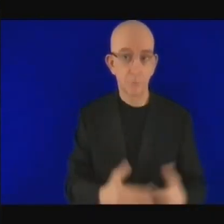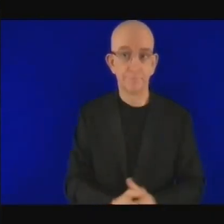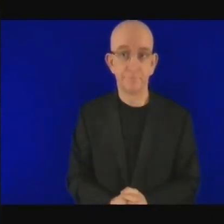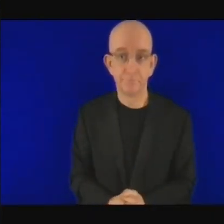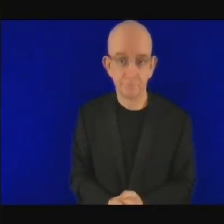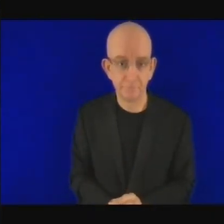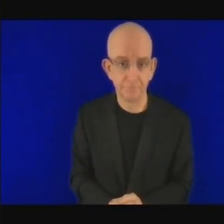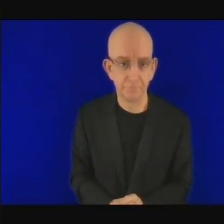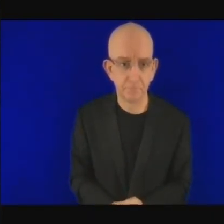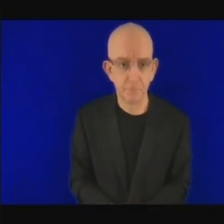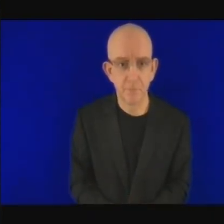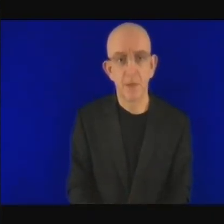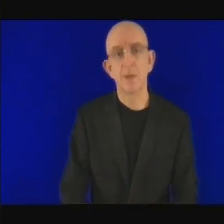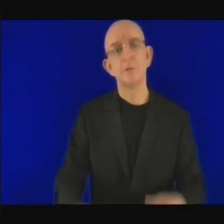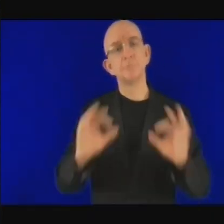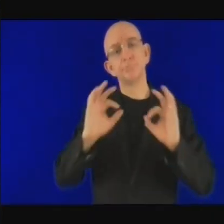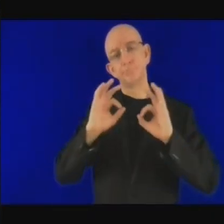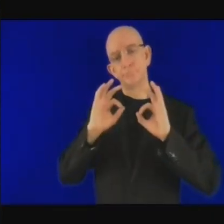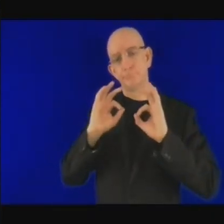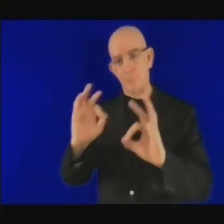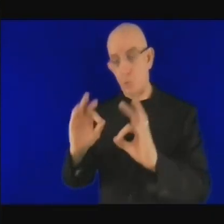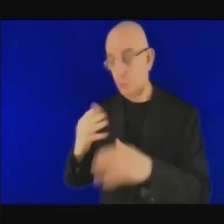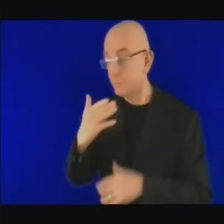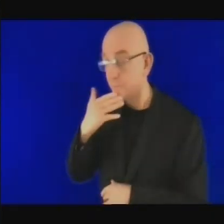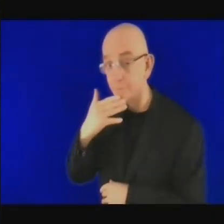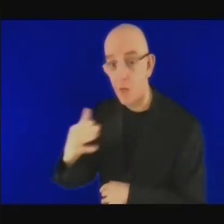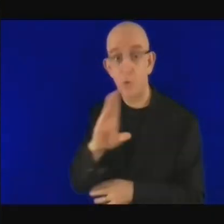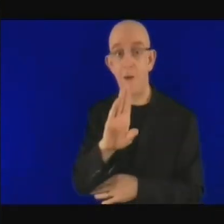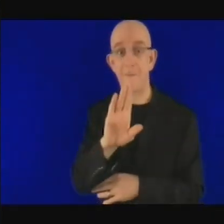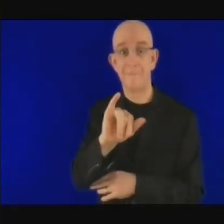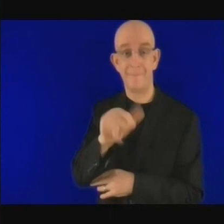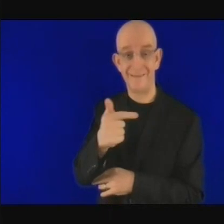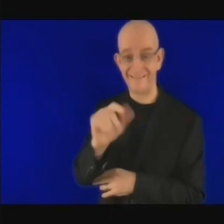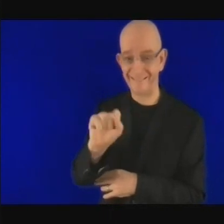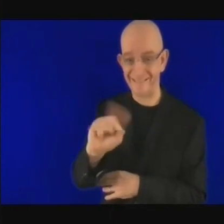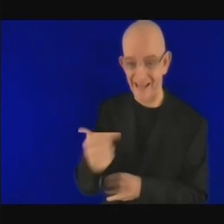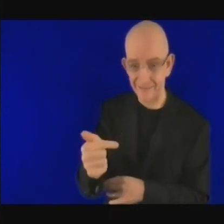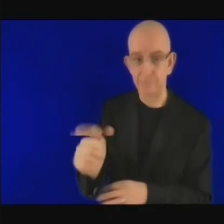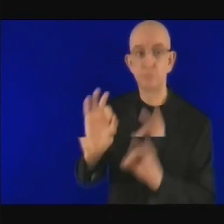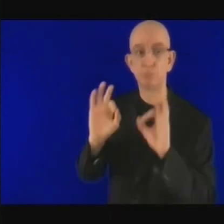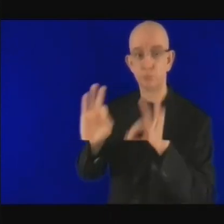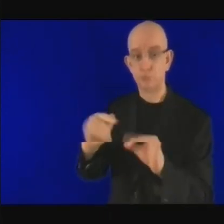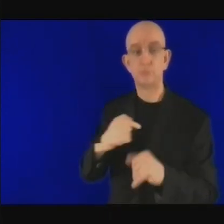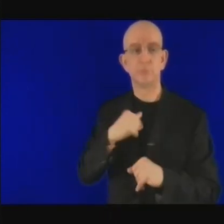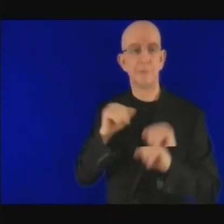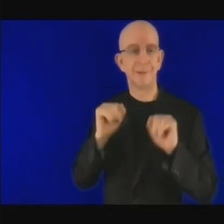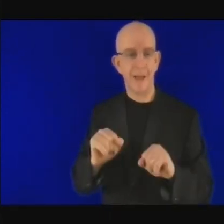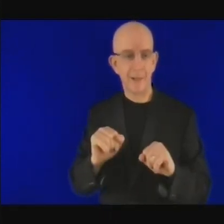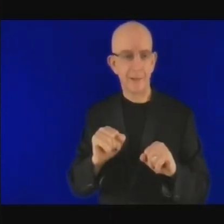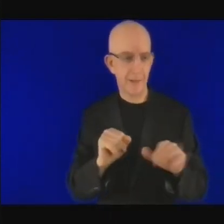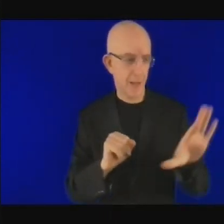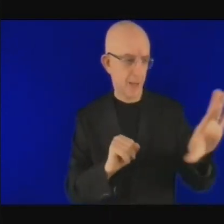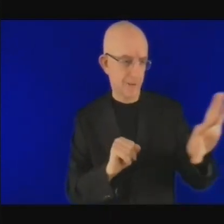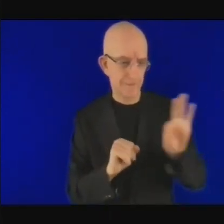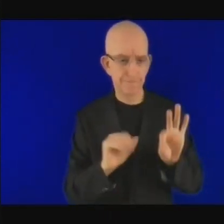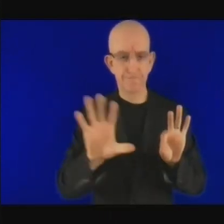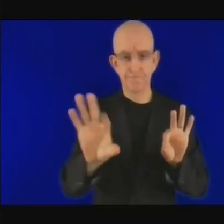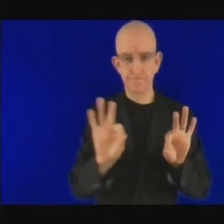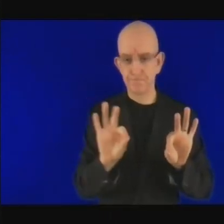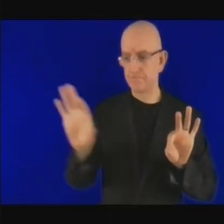Je vais reprendre ce qui a été dit par les autres avant moi.